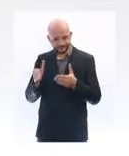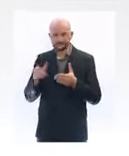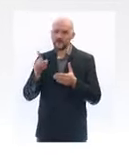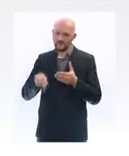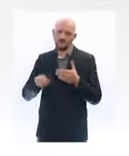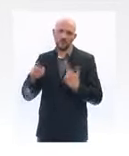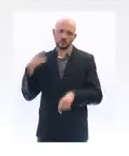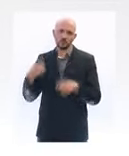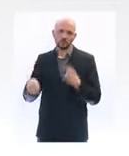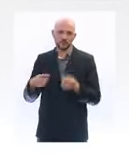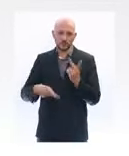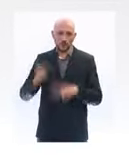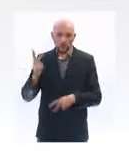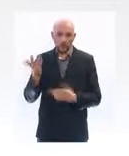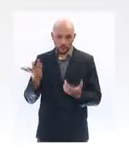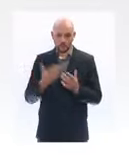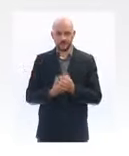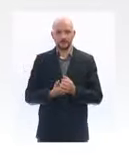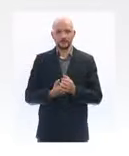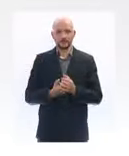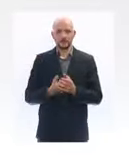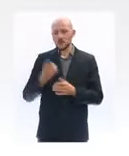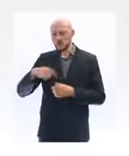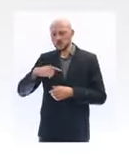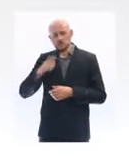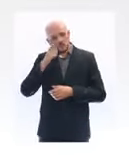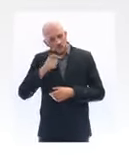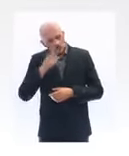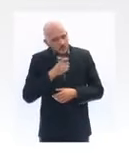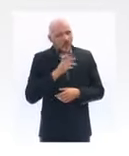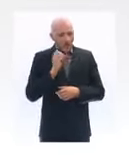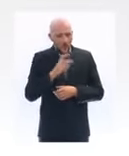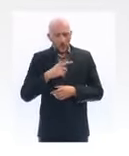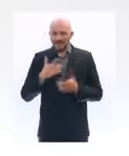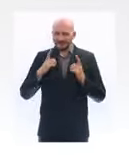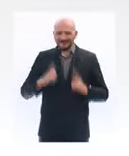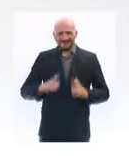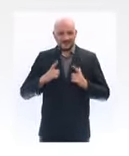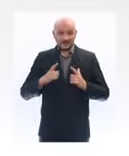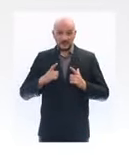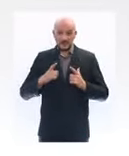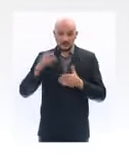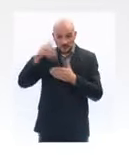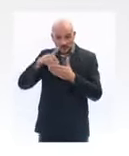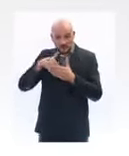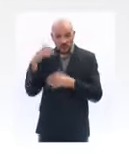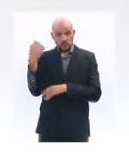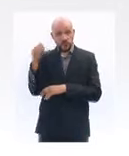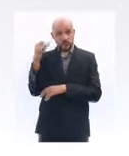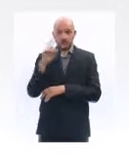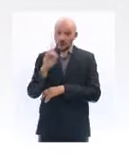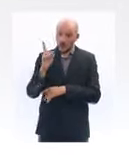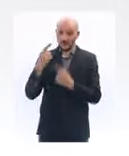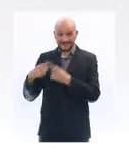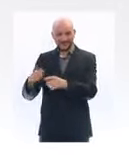façon. Toutes les enquêtes que nous faisons auprès des lycées montrent que les situations sont différentes. Je ferai notamment une distinction entre les lycées professionnels d'une part et les lycées généraux et